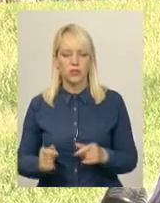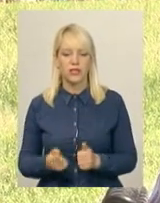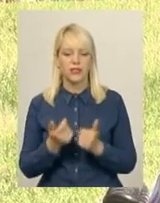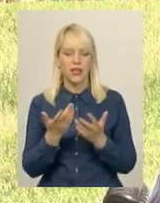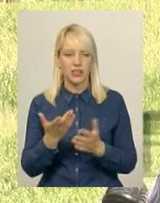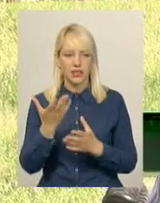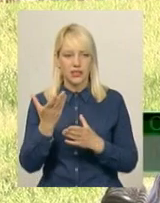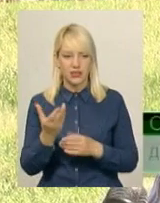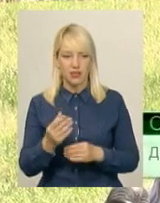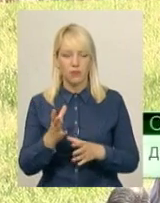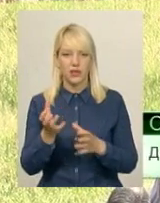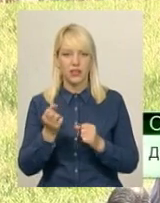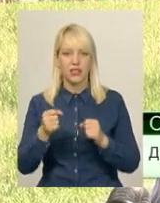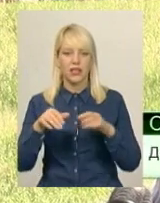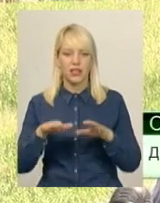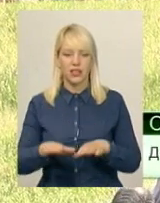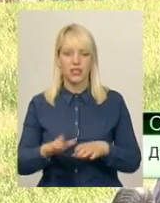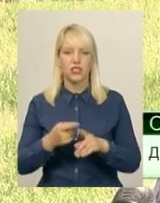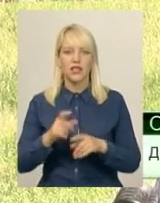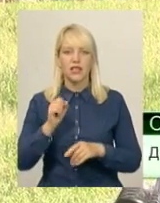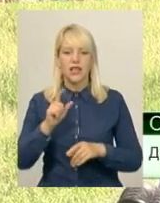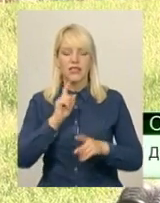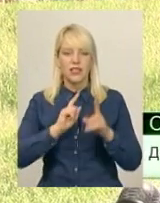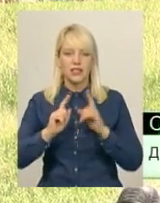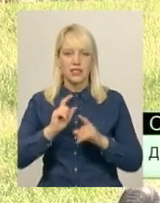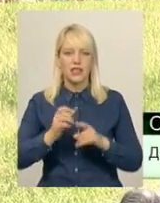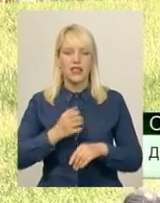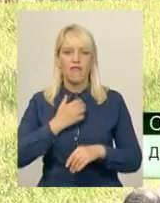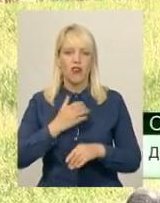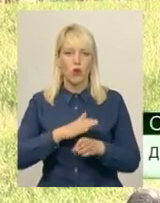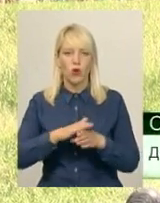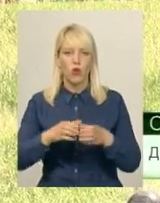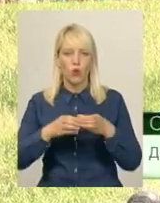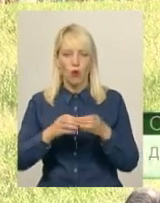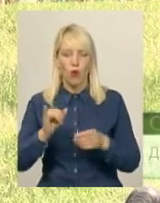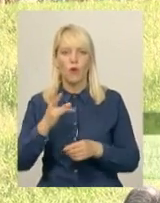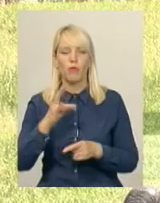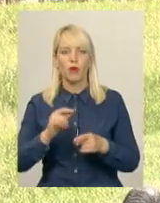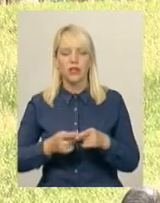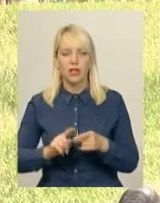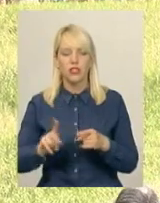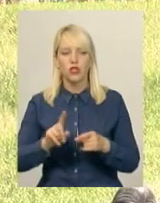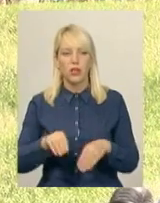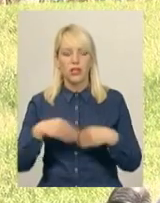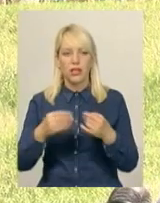днів прийняли рішення на засіданні виконкому про надання землі під